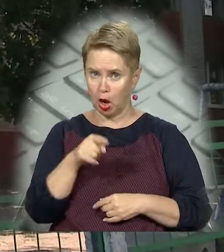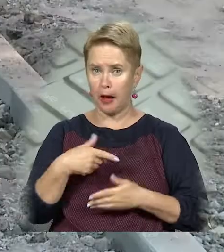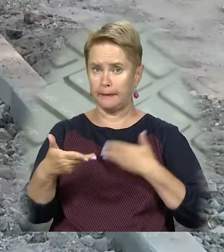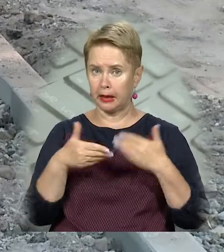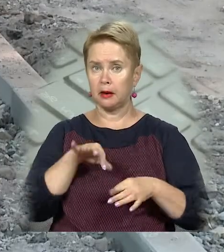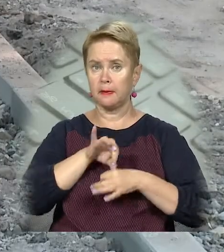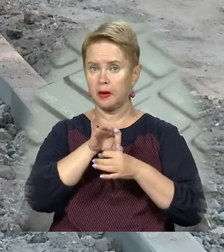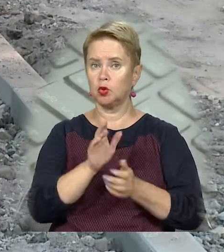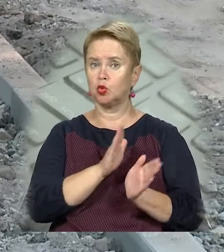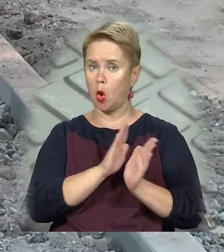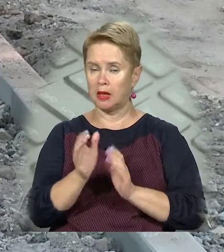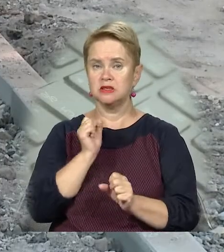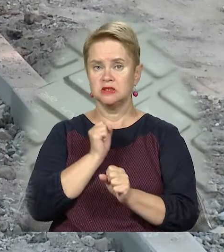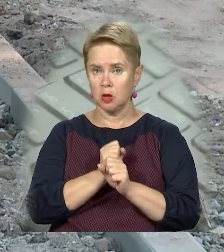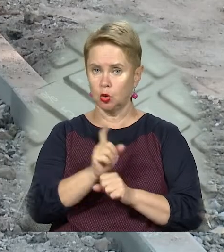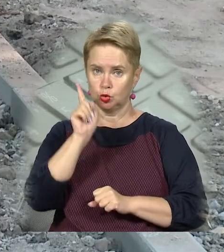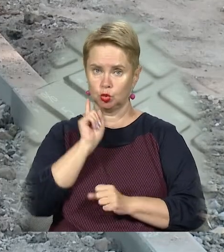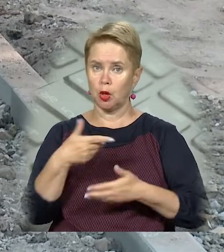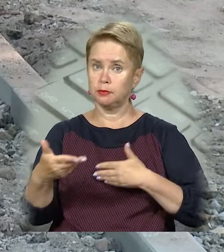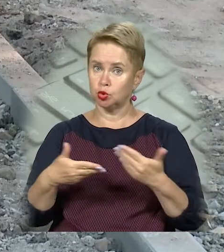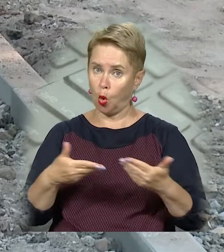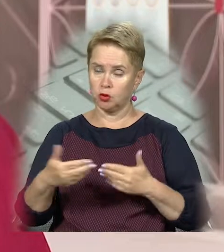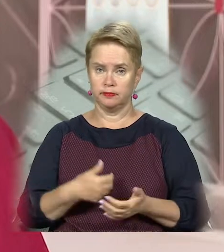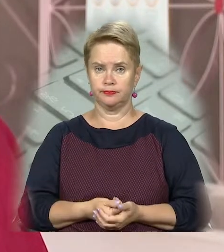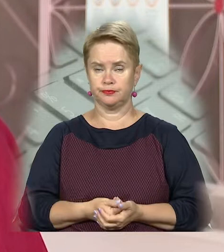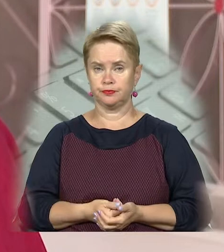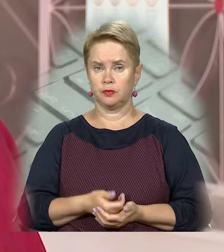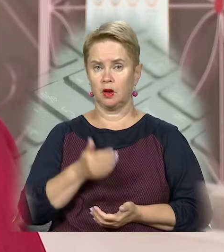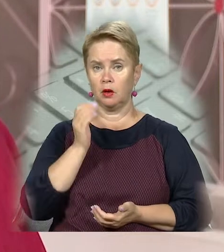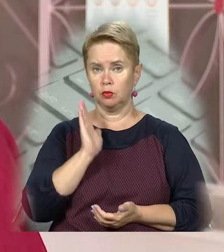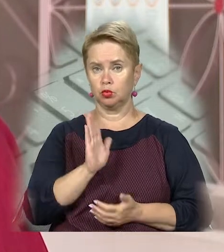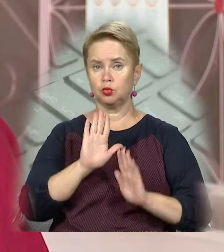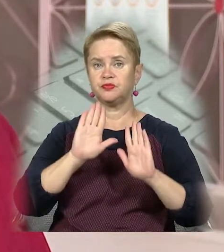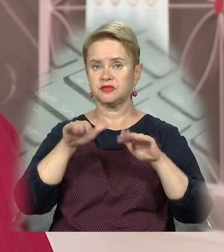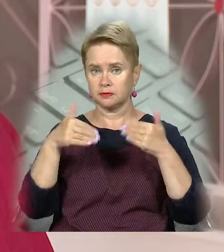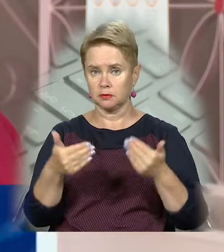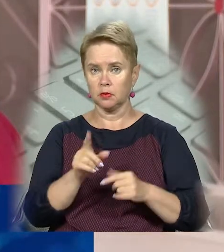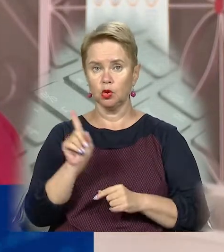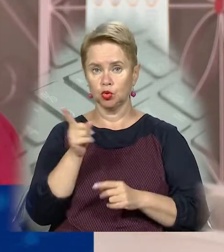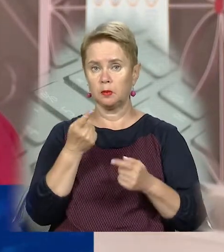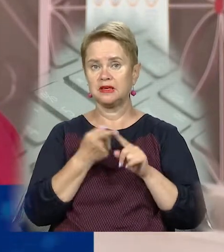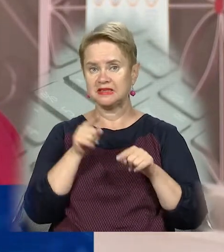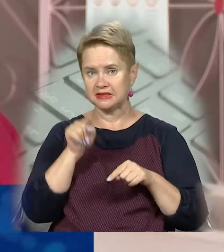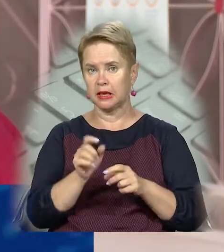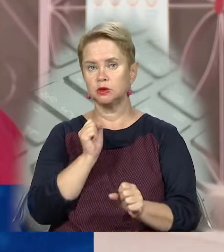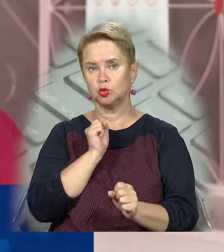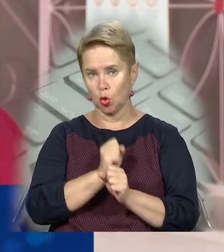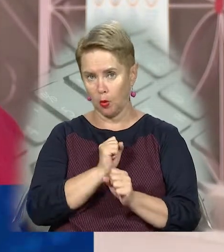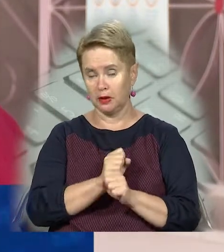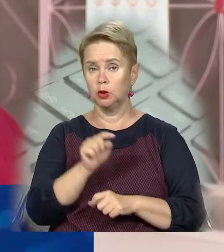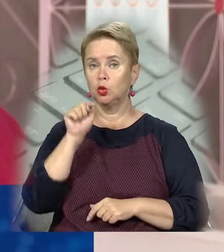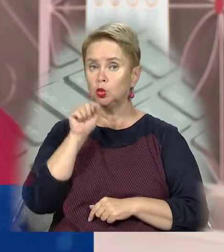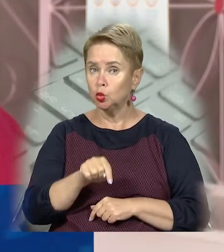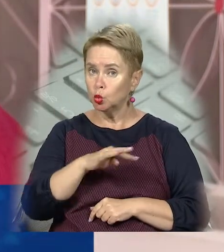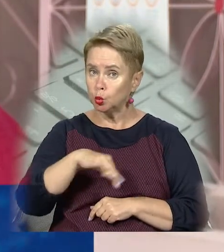перехід приведуть до ладу і зроблять зручним для пішоходів. Буду ще звернутися, щоб все-таки це зробили і